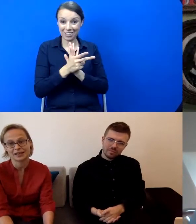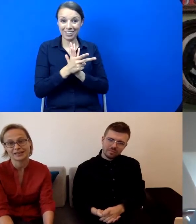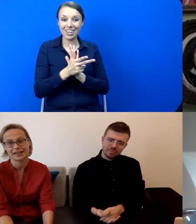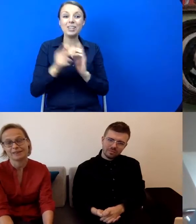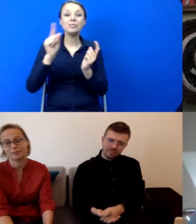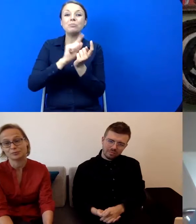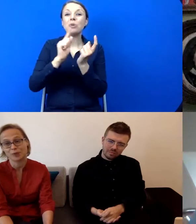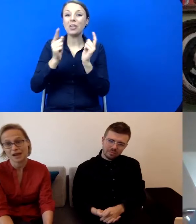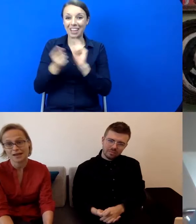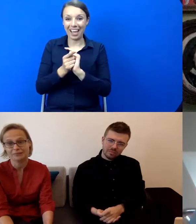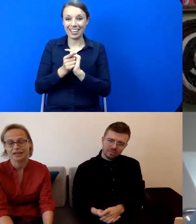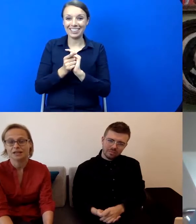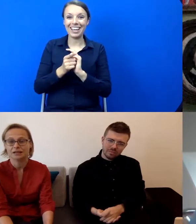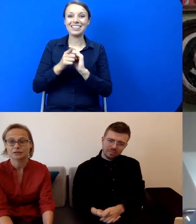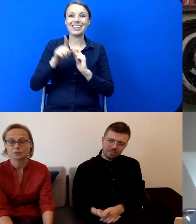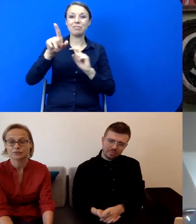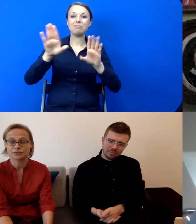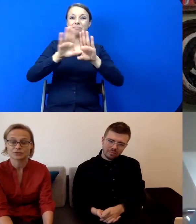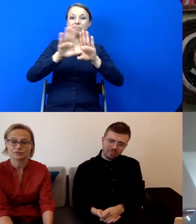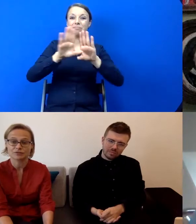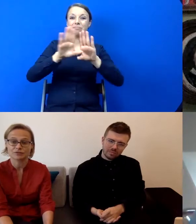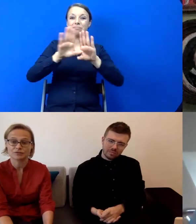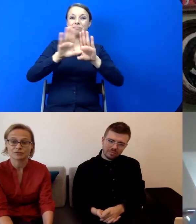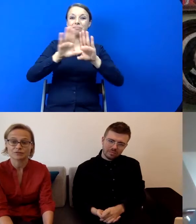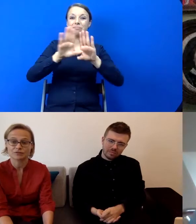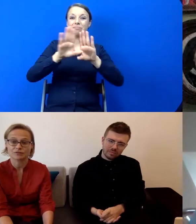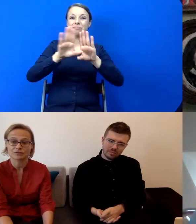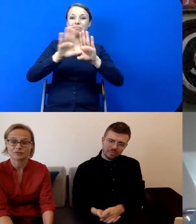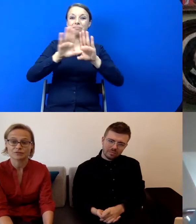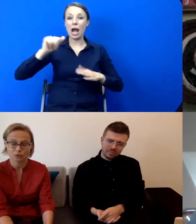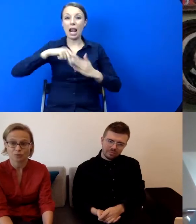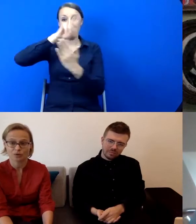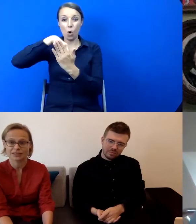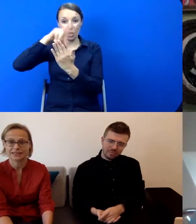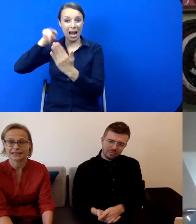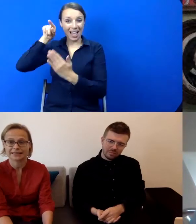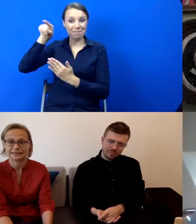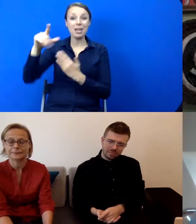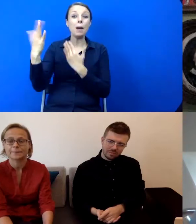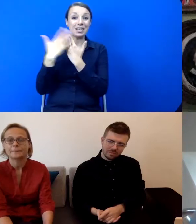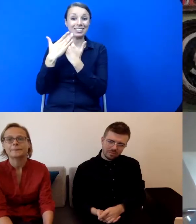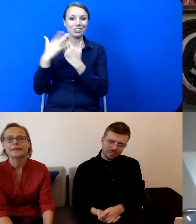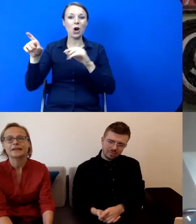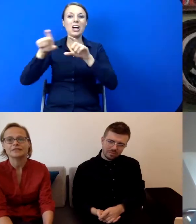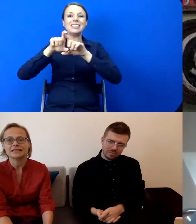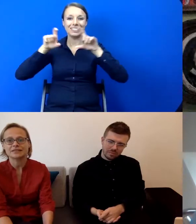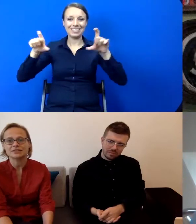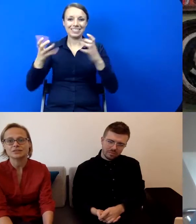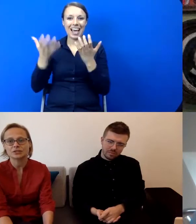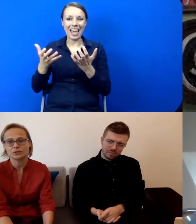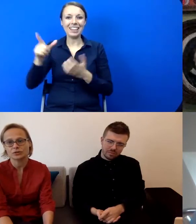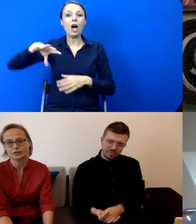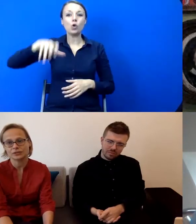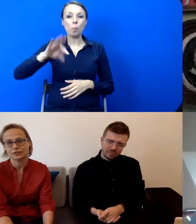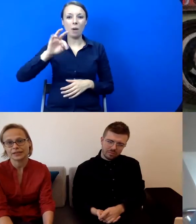spotkanie pod muralem Grupy Tworzywo, znajduje się tuż obok zachęty. No ale wracając